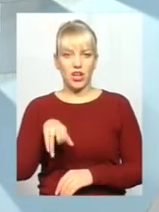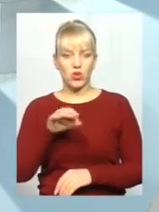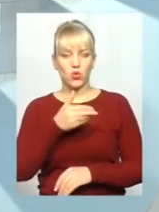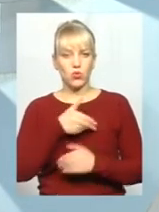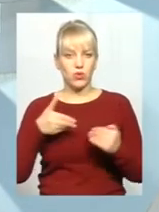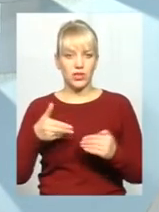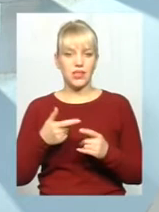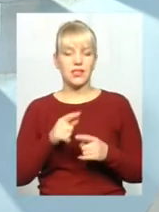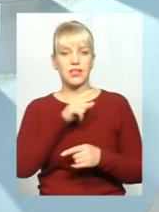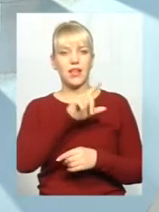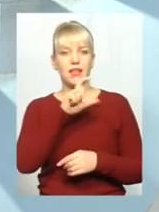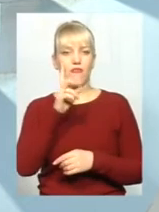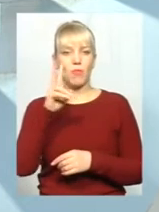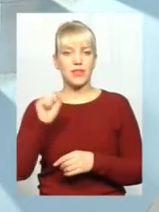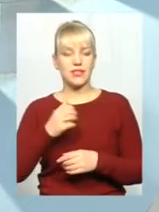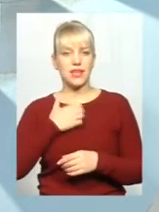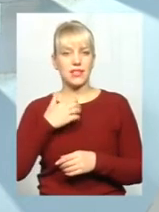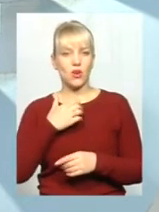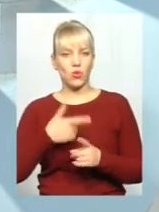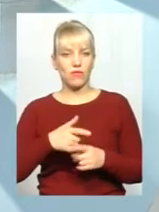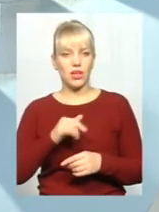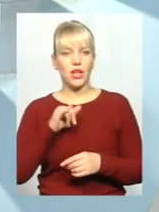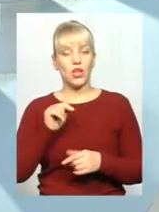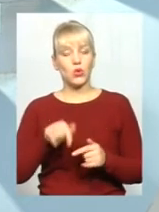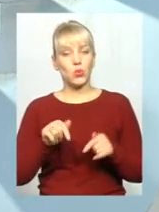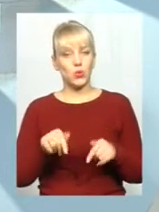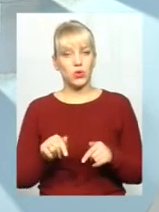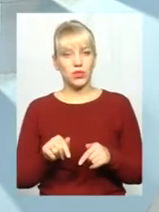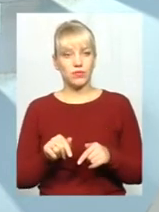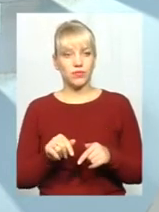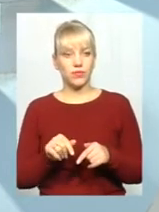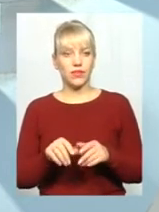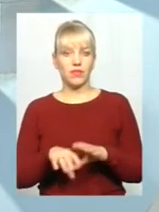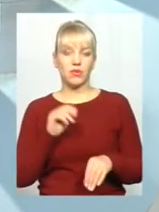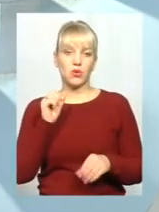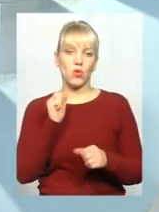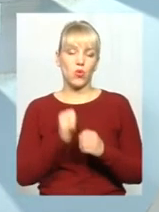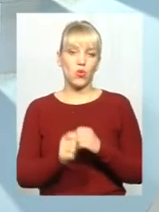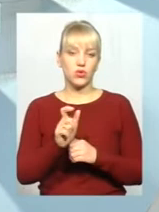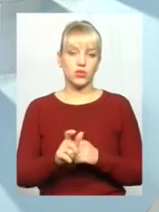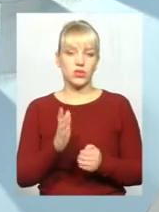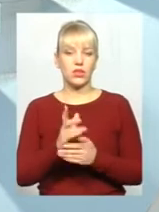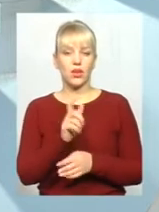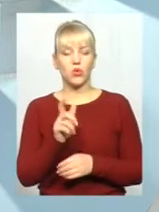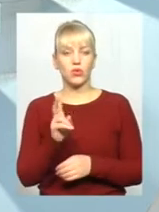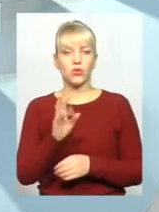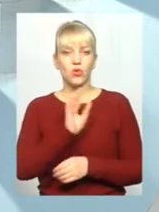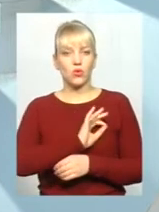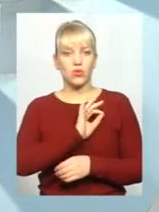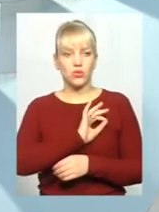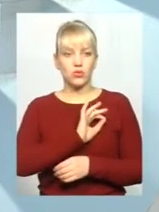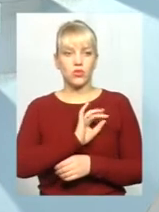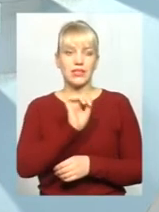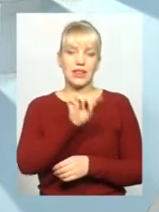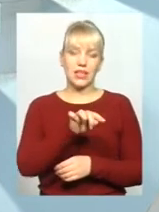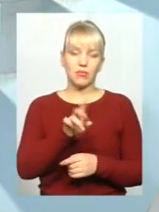який діє на території України. Але тут вже, скажімо, вибір кожного. Є люди, які користуються тим,